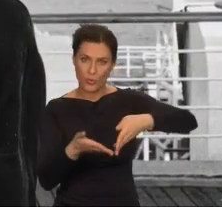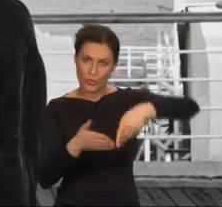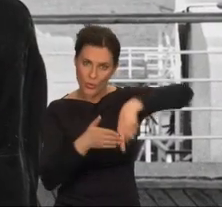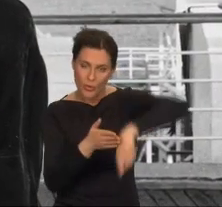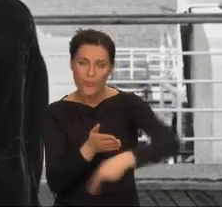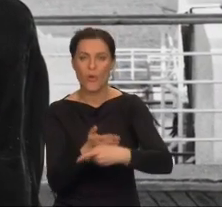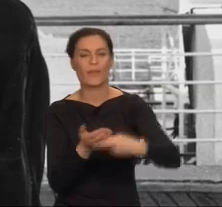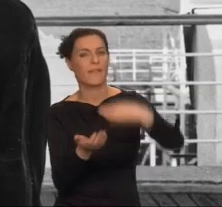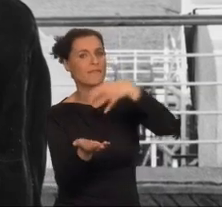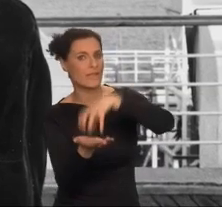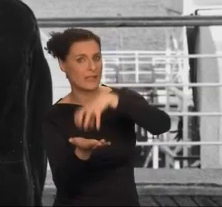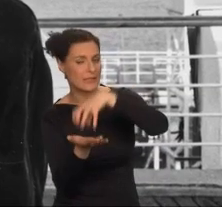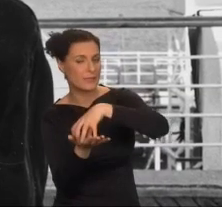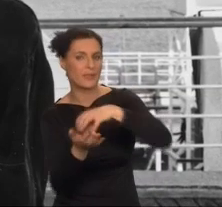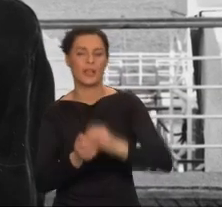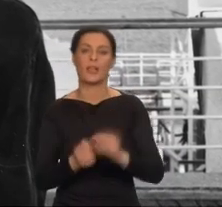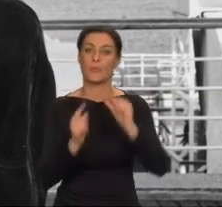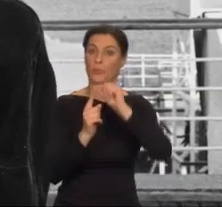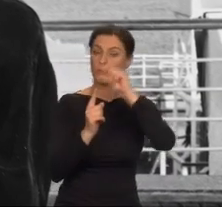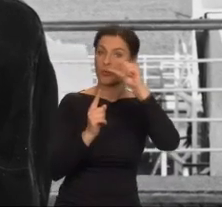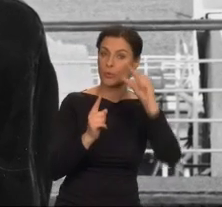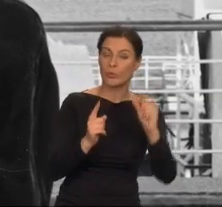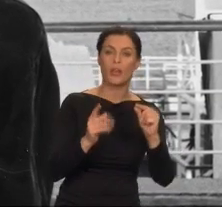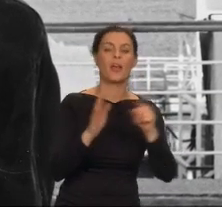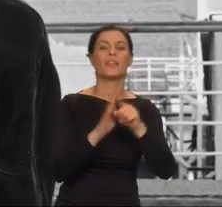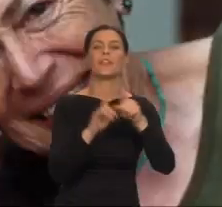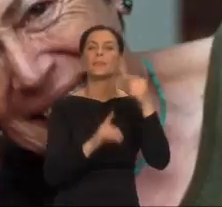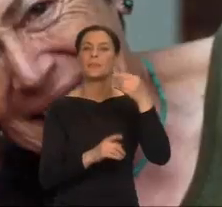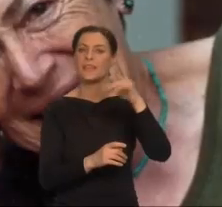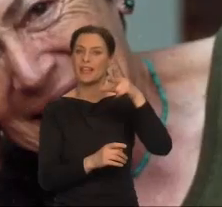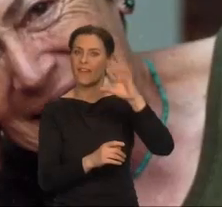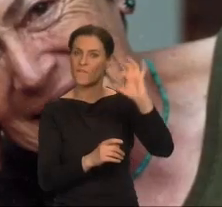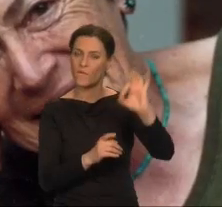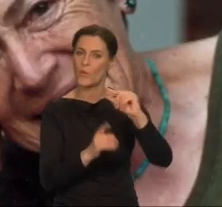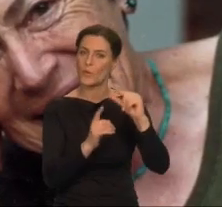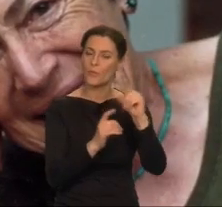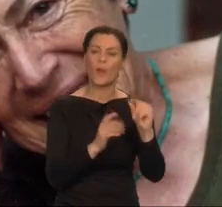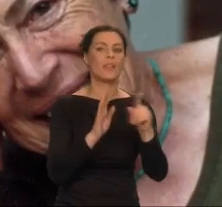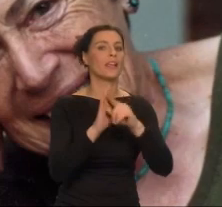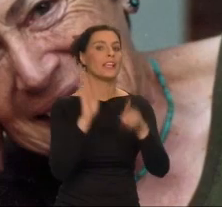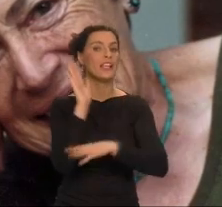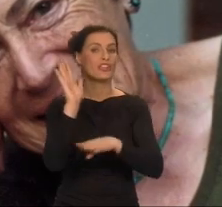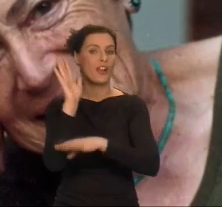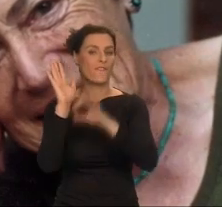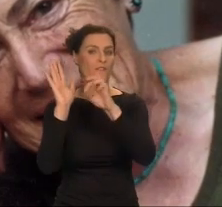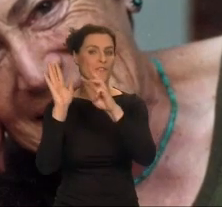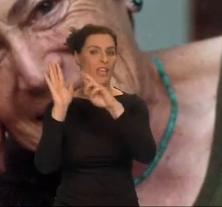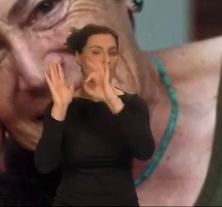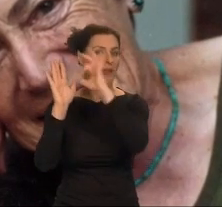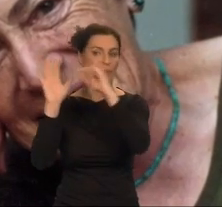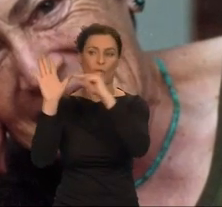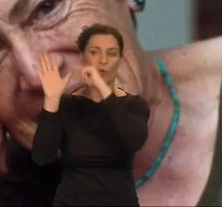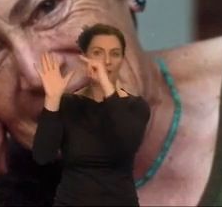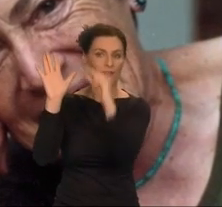Pióro, płatek Miki, liść wieżby, które są